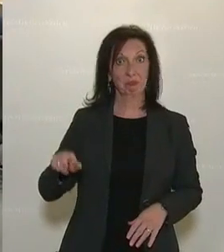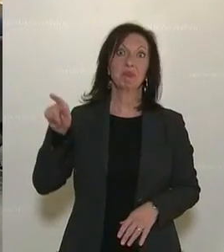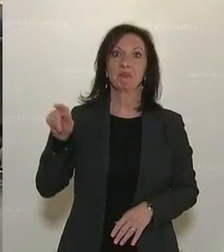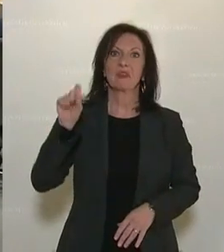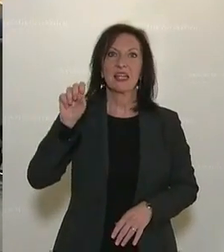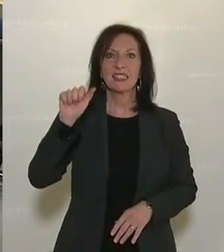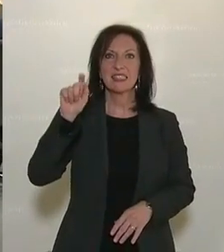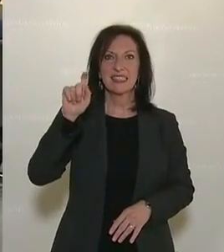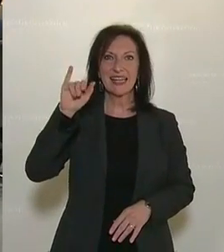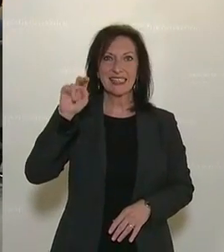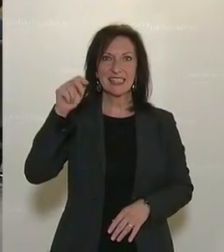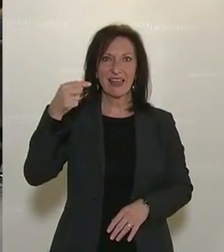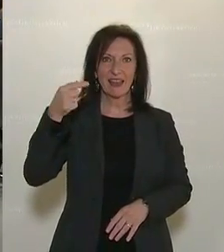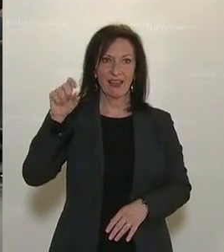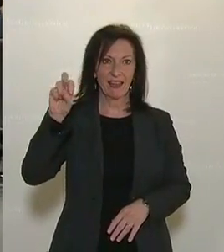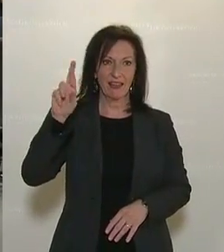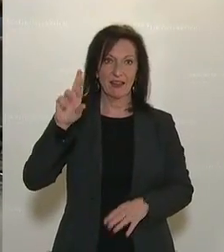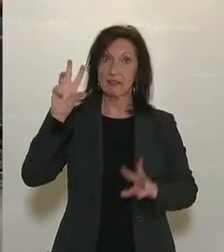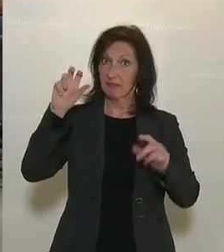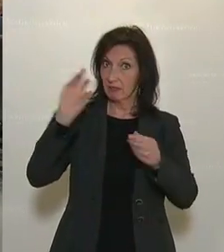Werner Sachsinger von der ÖVP ist.